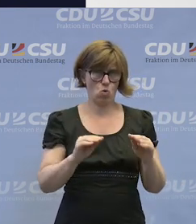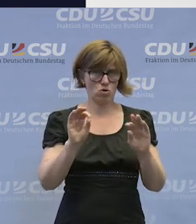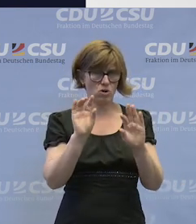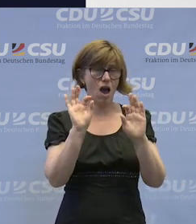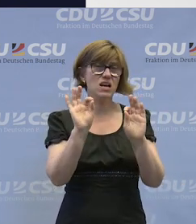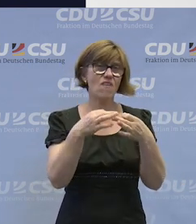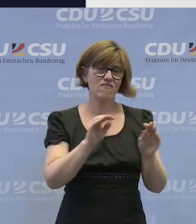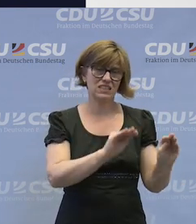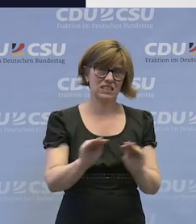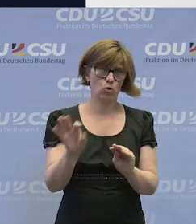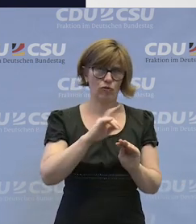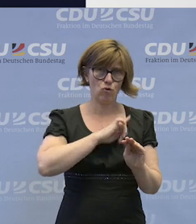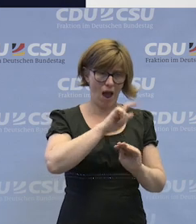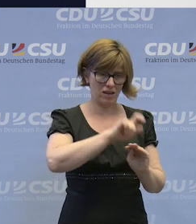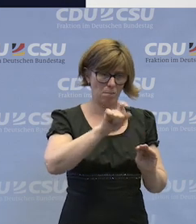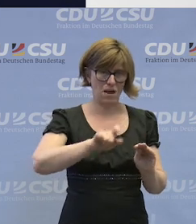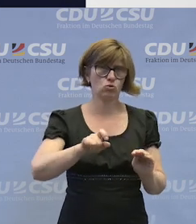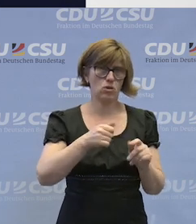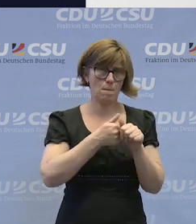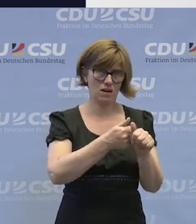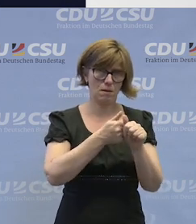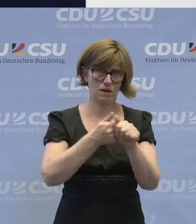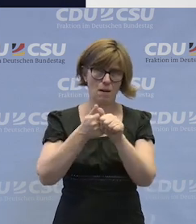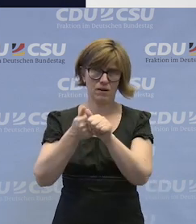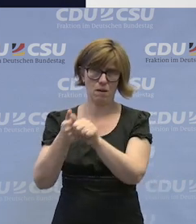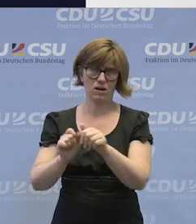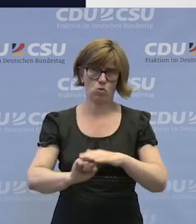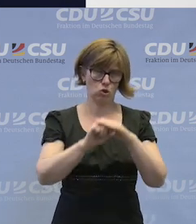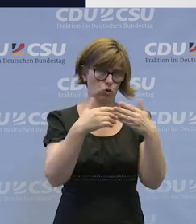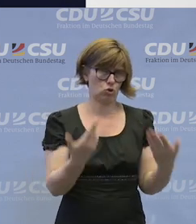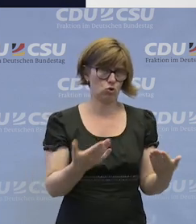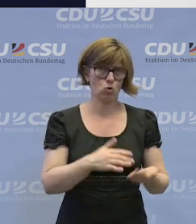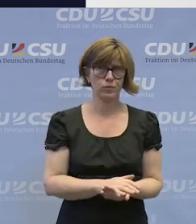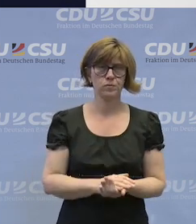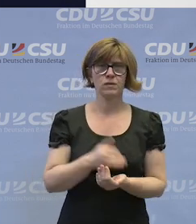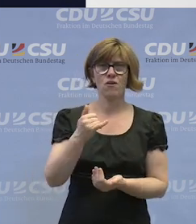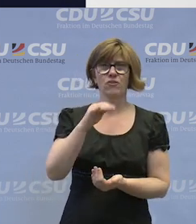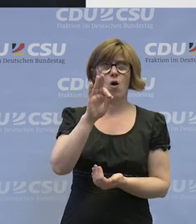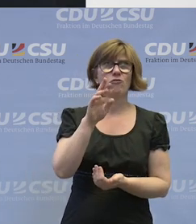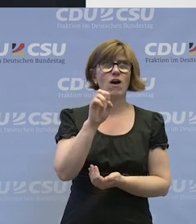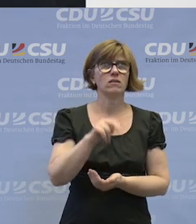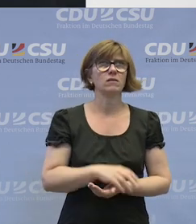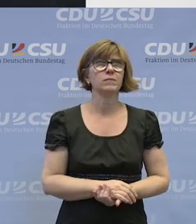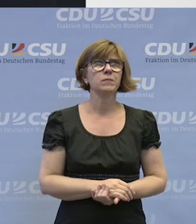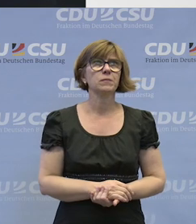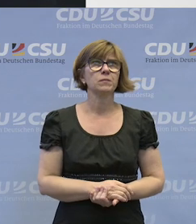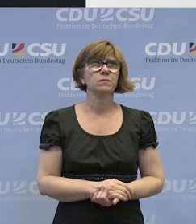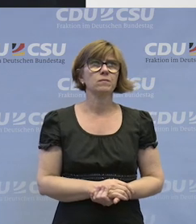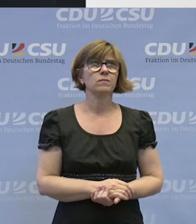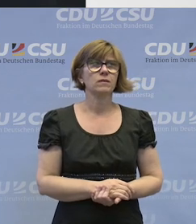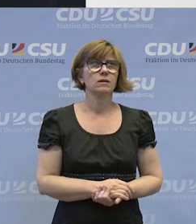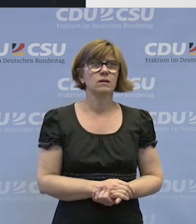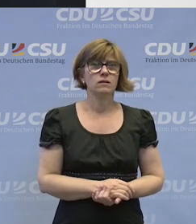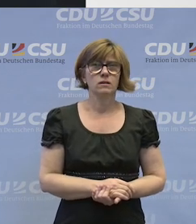Qualifizierungen für das eigene Personal auch zu begleiten und zu unterstützen. Frau Vollmer. Ja, ich würde gerne